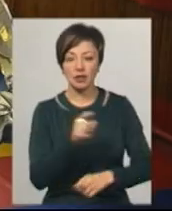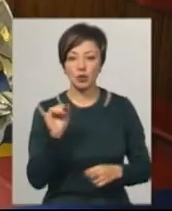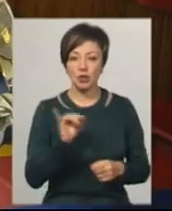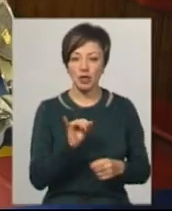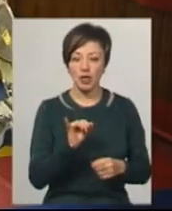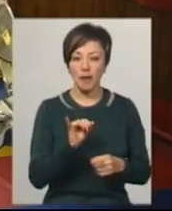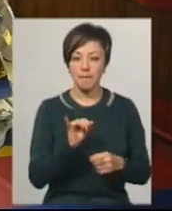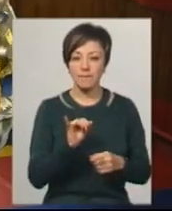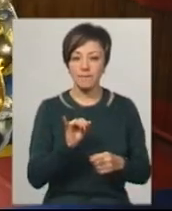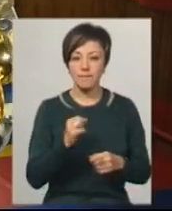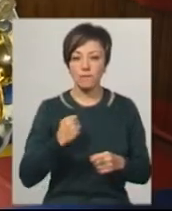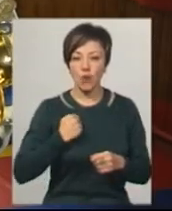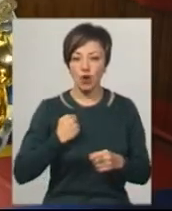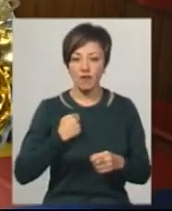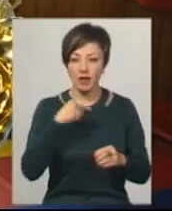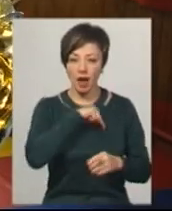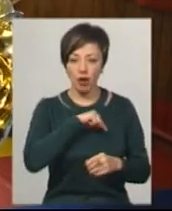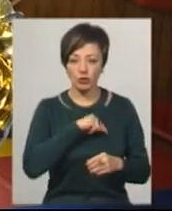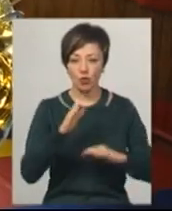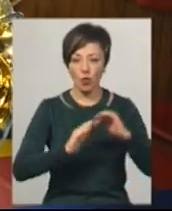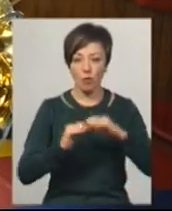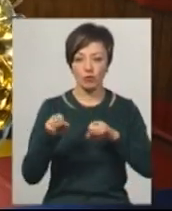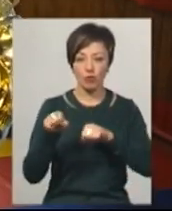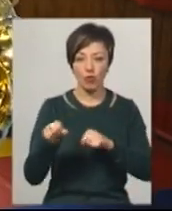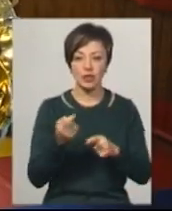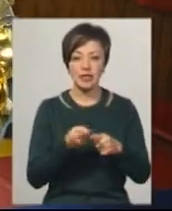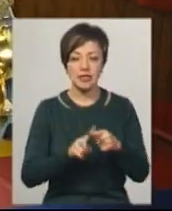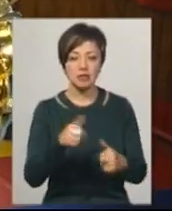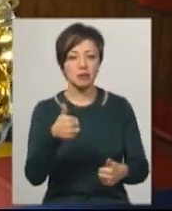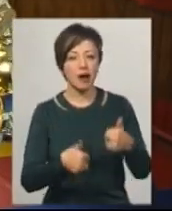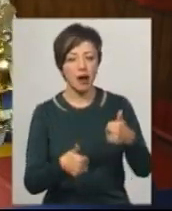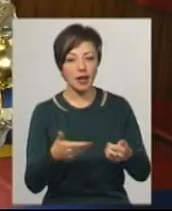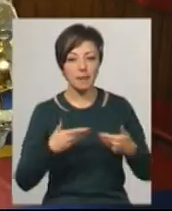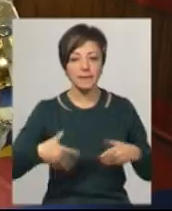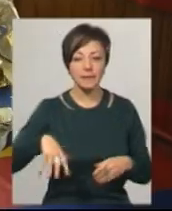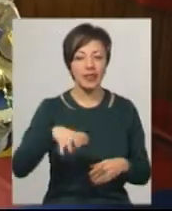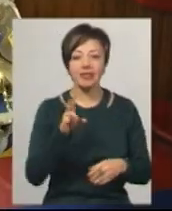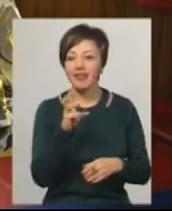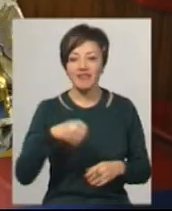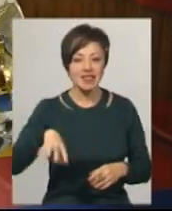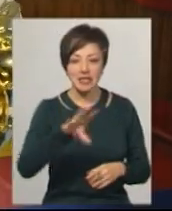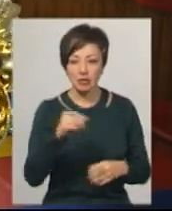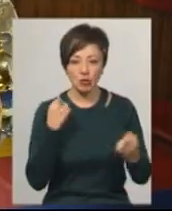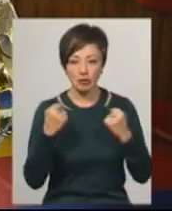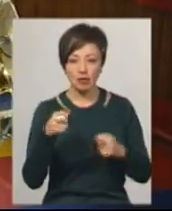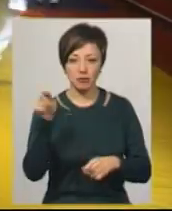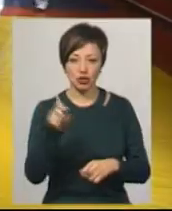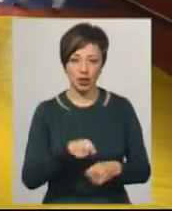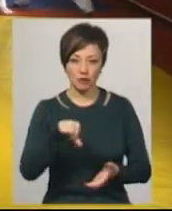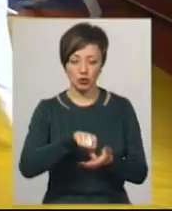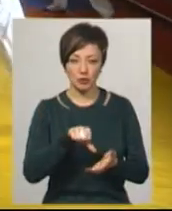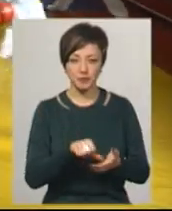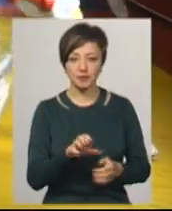бойові якості в рукопашному бою. Тому на цих змаганнях не всі спортсмени приїжджають і виступають.